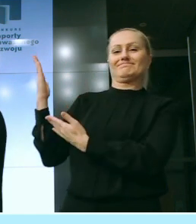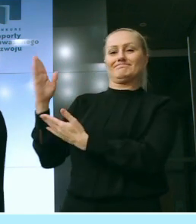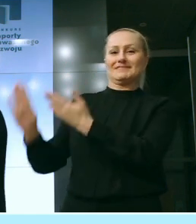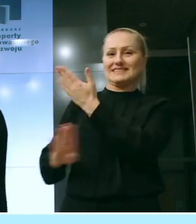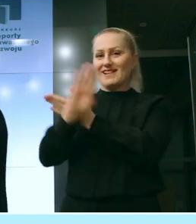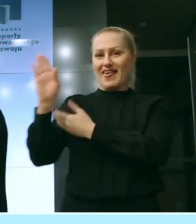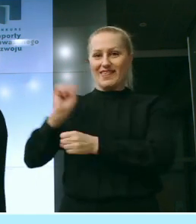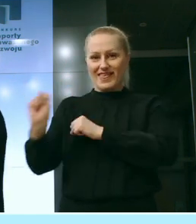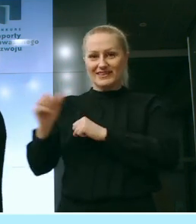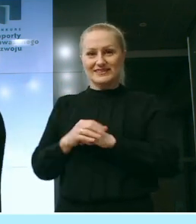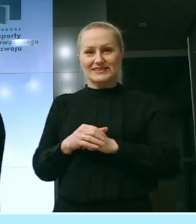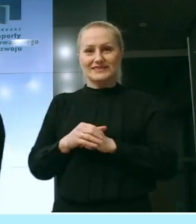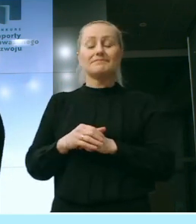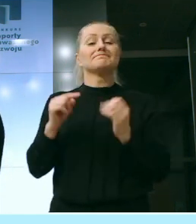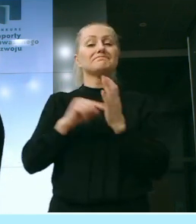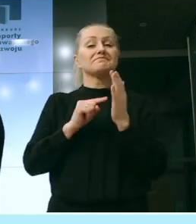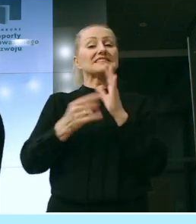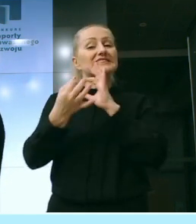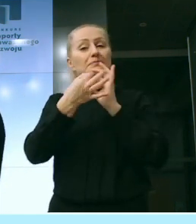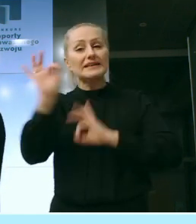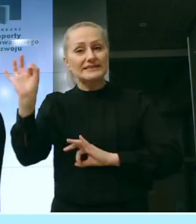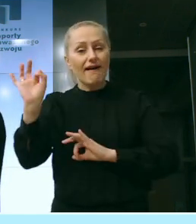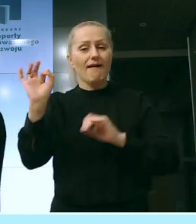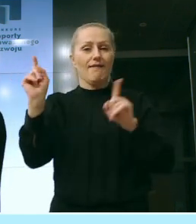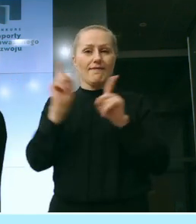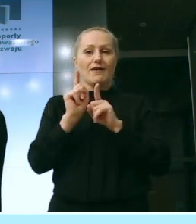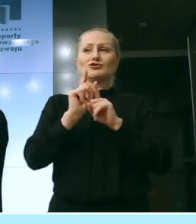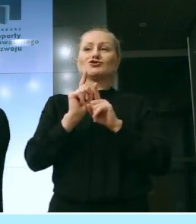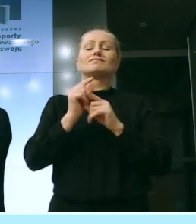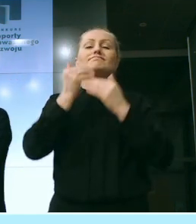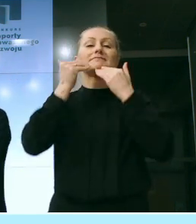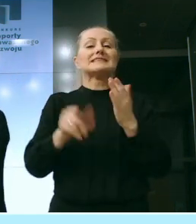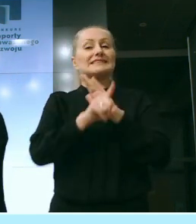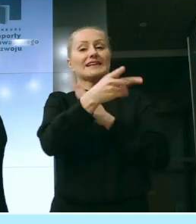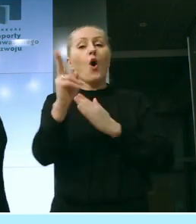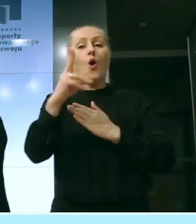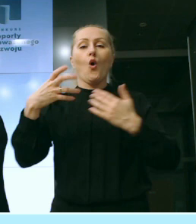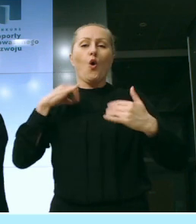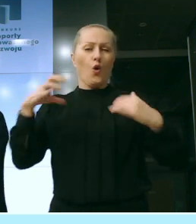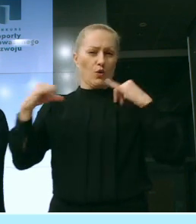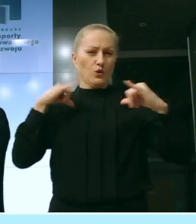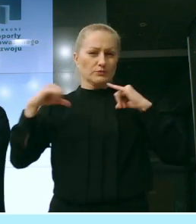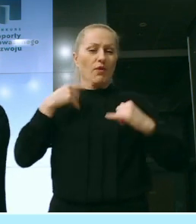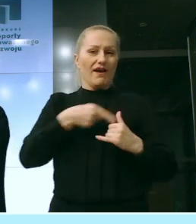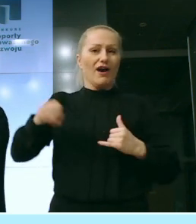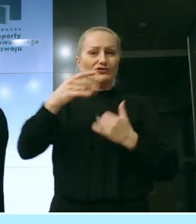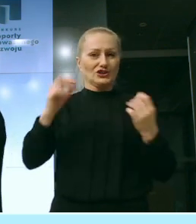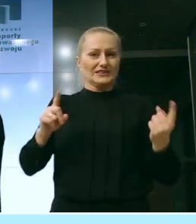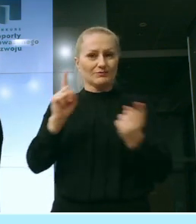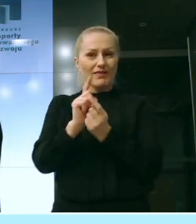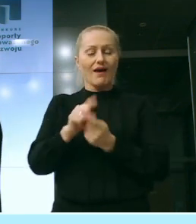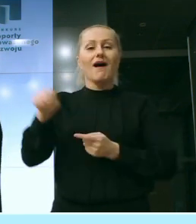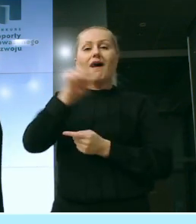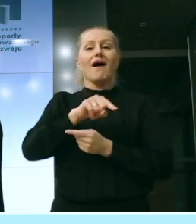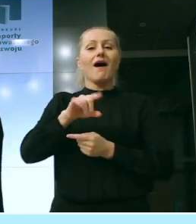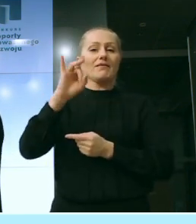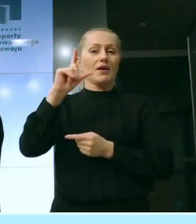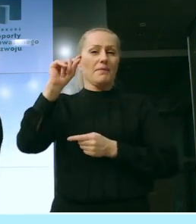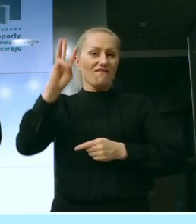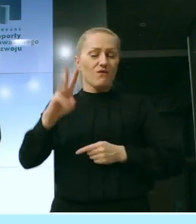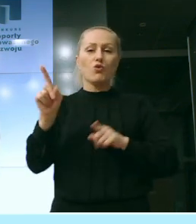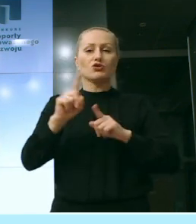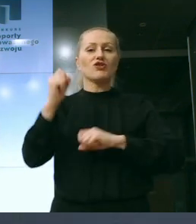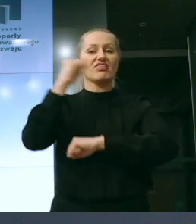W sposób szczególny oczywiście dziękujemy gospodarzom dzisiejszego spotkania, czyli Giełdzie Papierów Wartościowych,